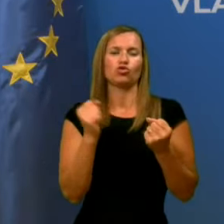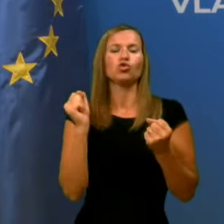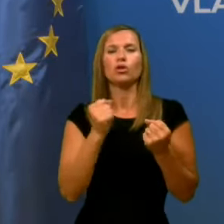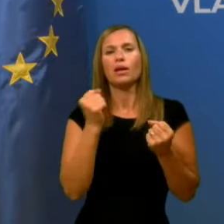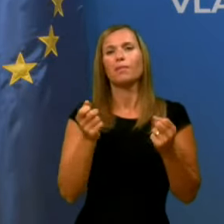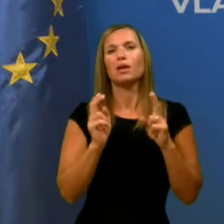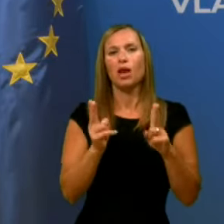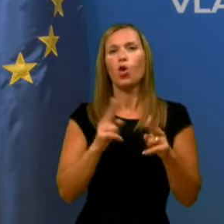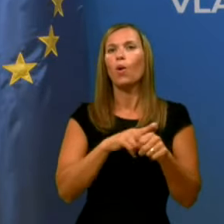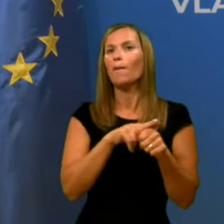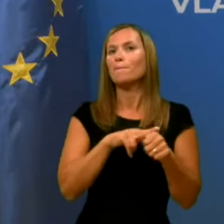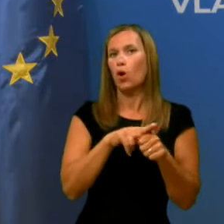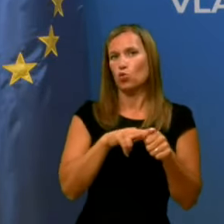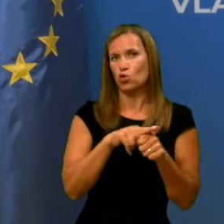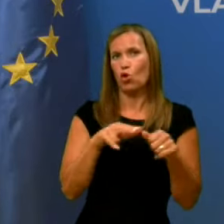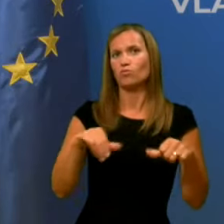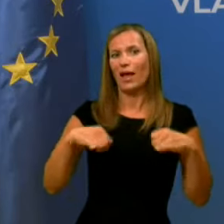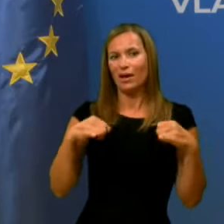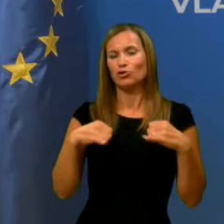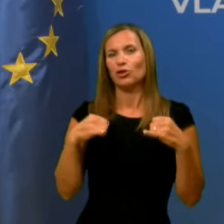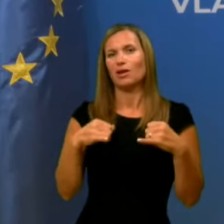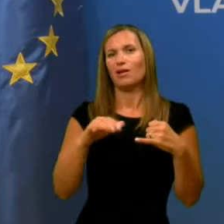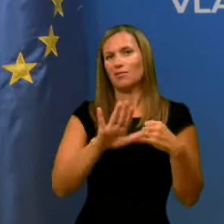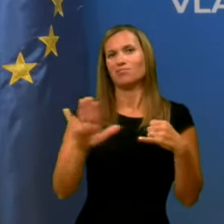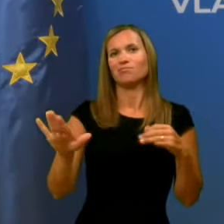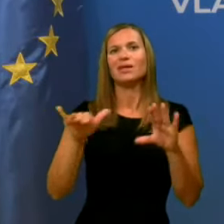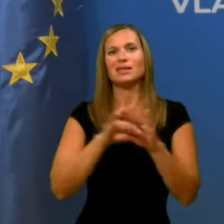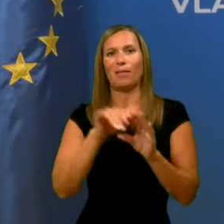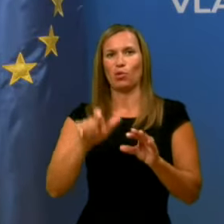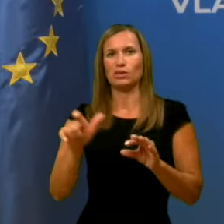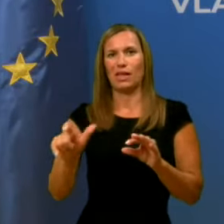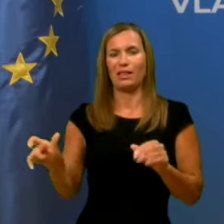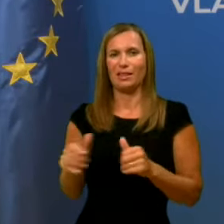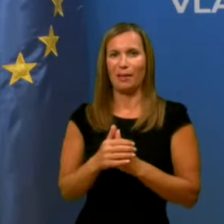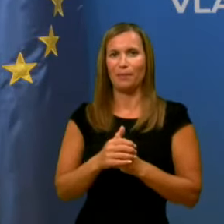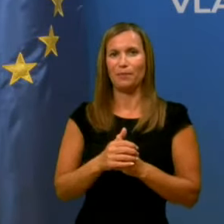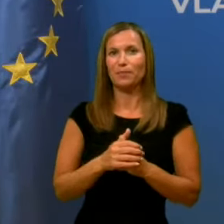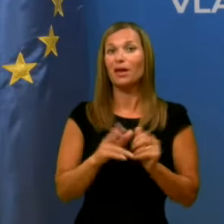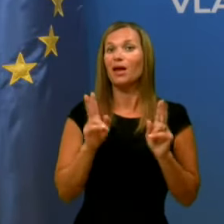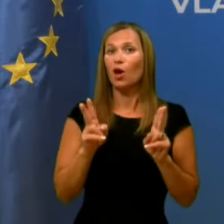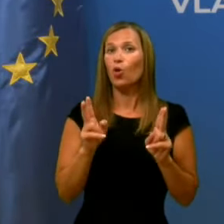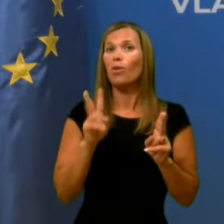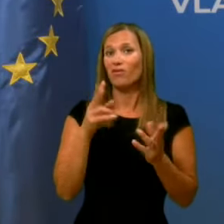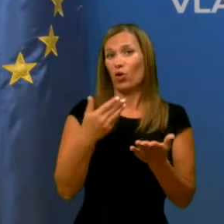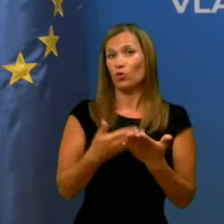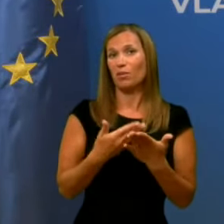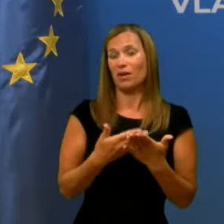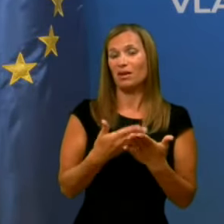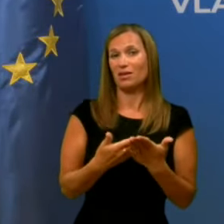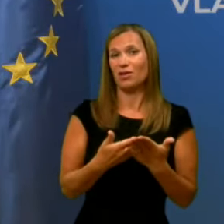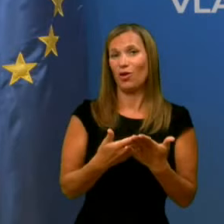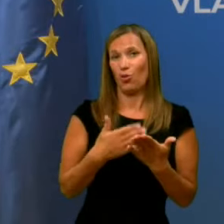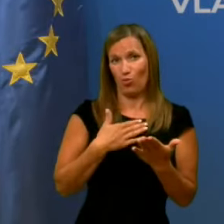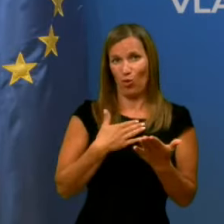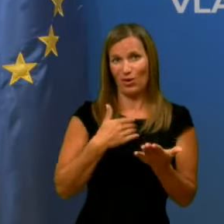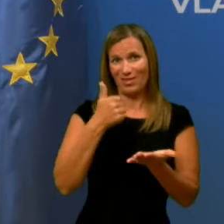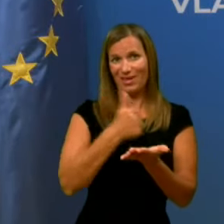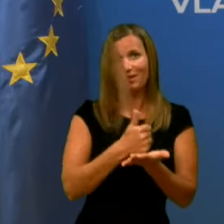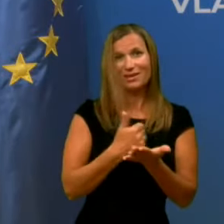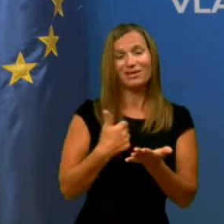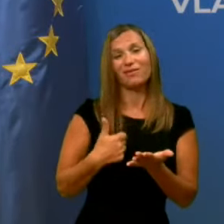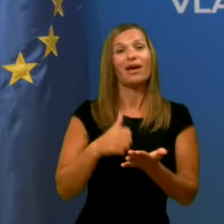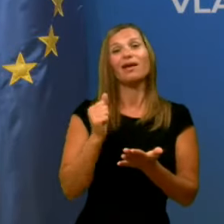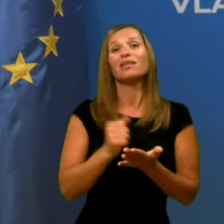polno angažerali svoje zaposlene. Najpa v utemeljitev moje trditve, da so